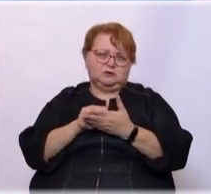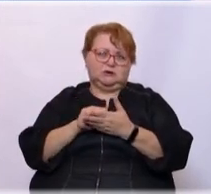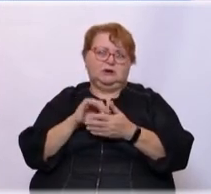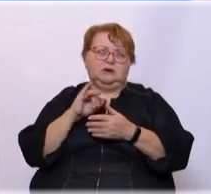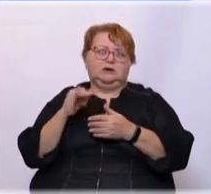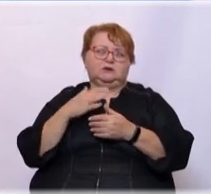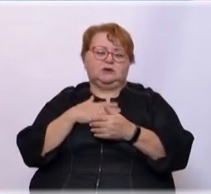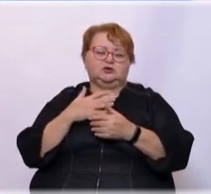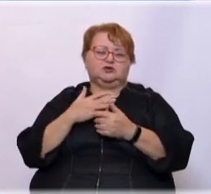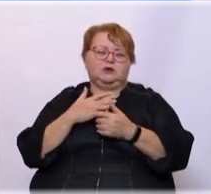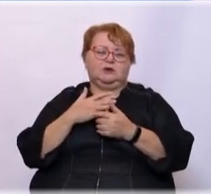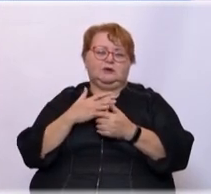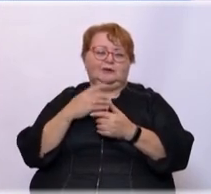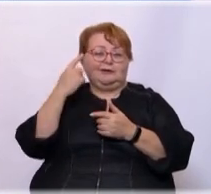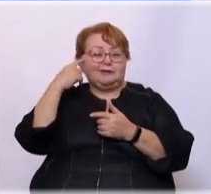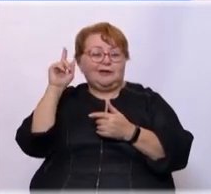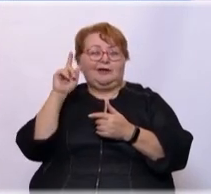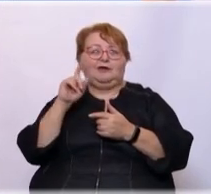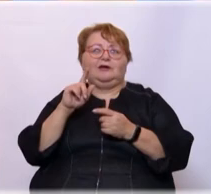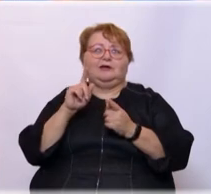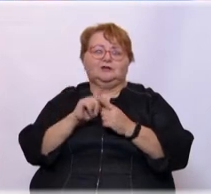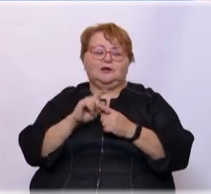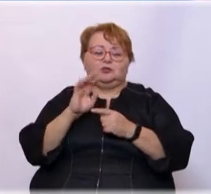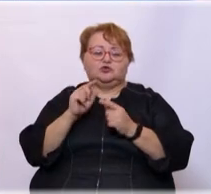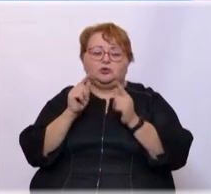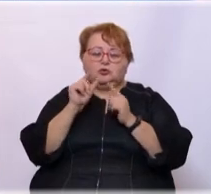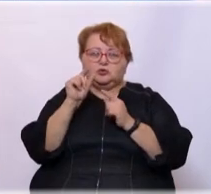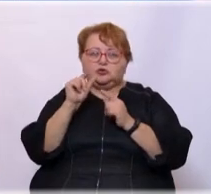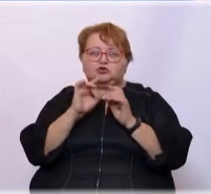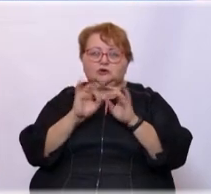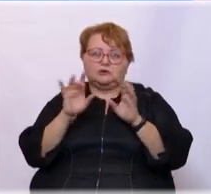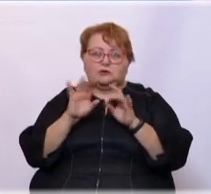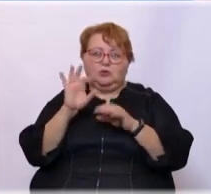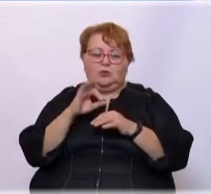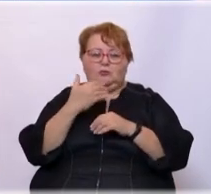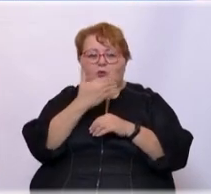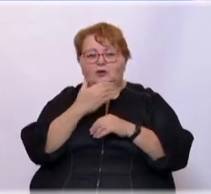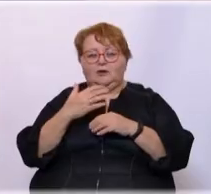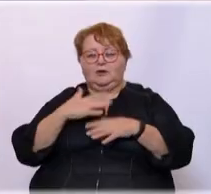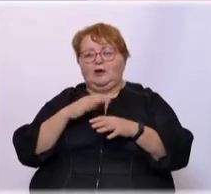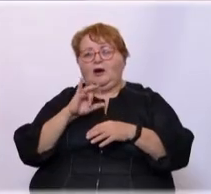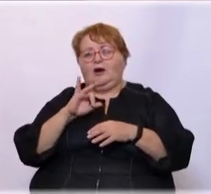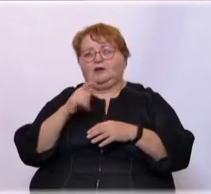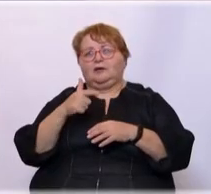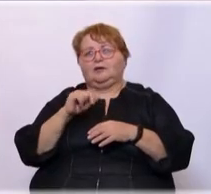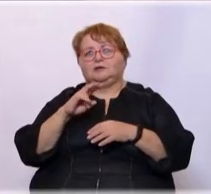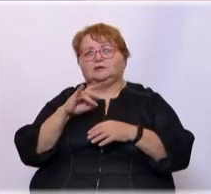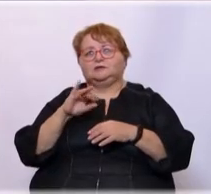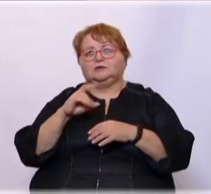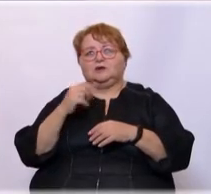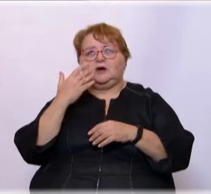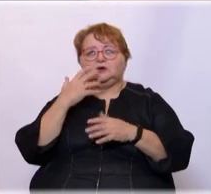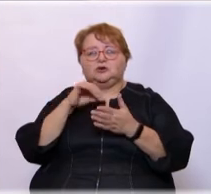И наша идеология… То есть кусочек этой идеологии я вам рассказал по Аргентине, да? Когда человек